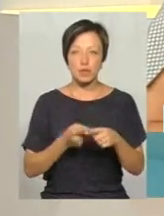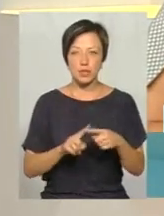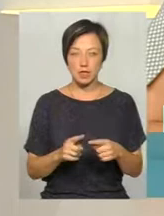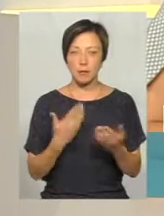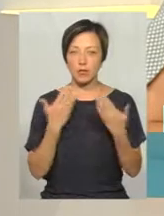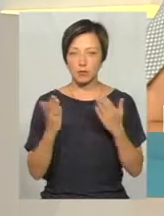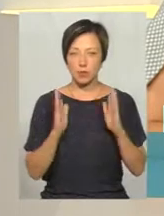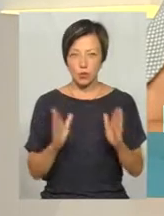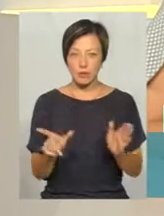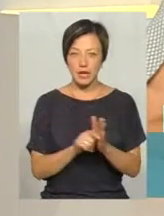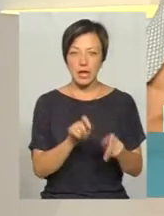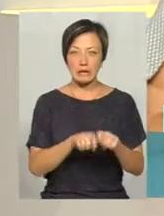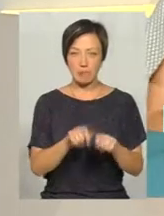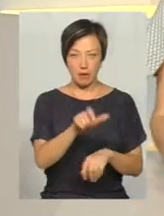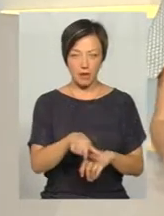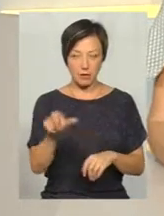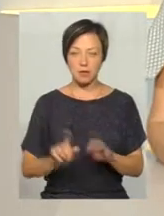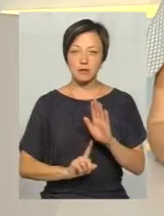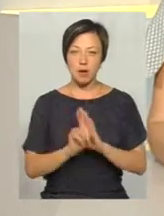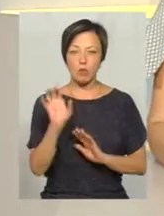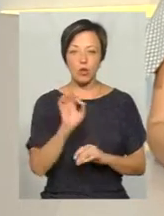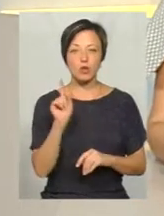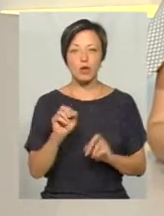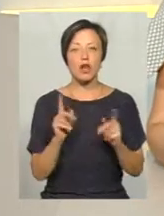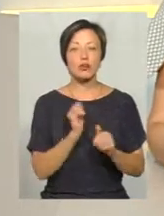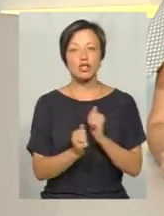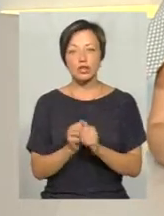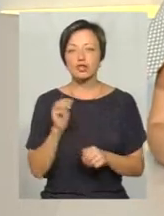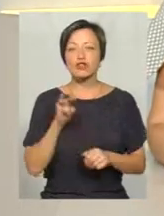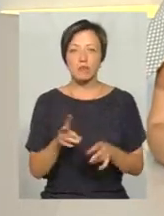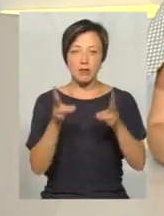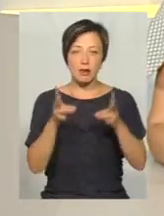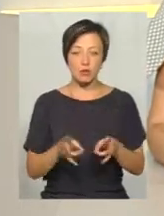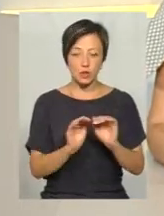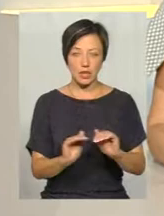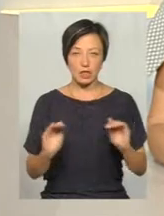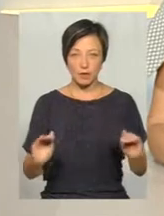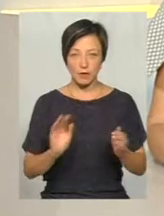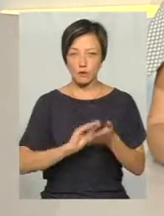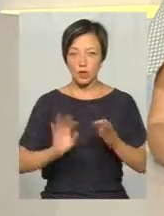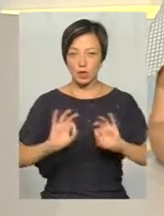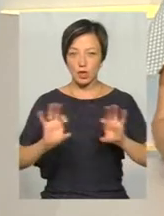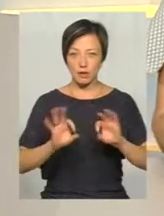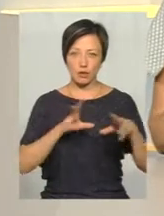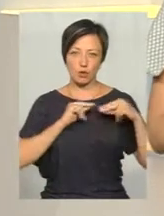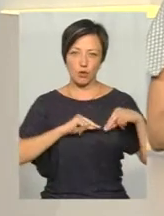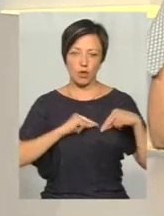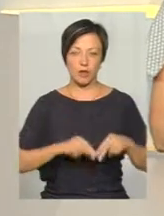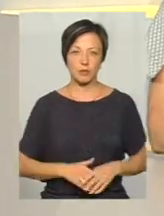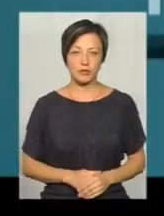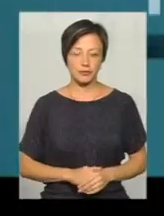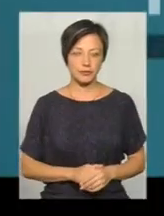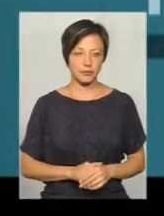нині поспілкуємося з експертами, але спершу про те, як часто і чим травмуються діти. У сюжеті колеги Тетяна Ворожцової.